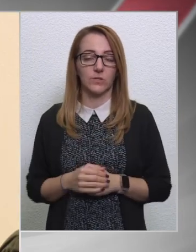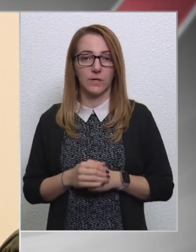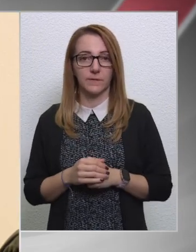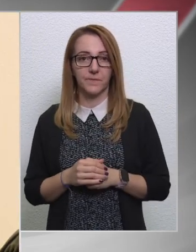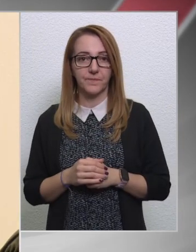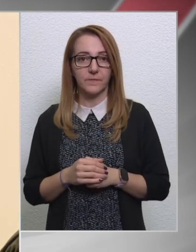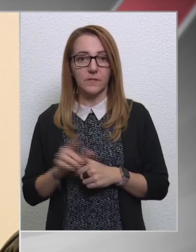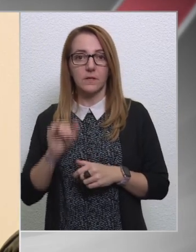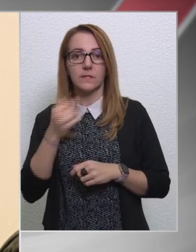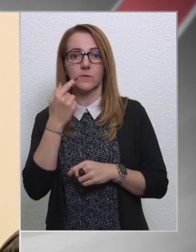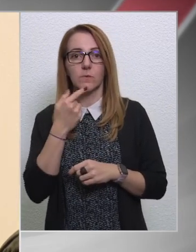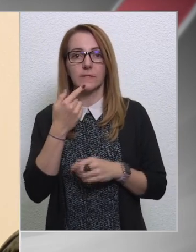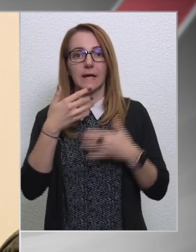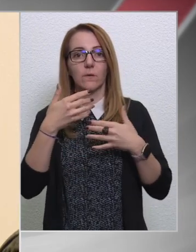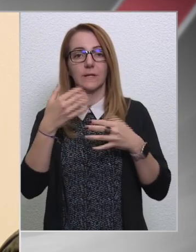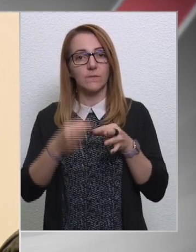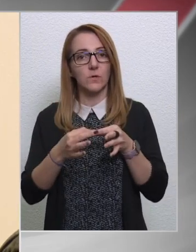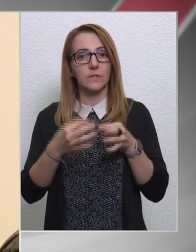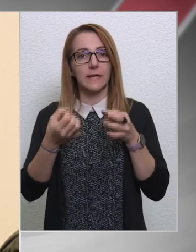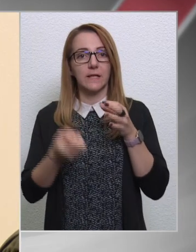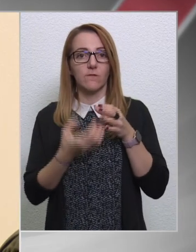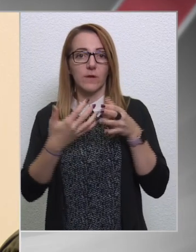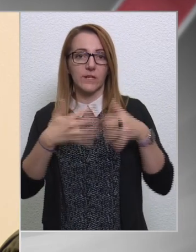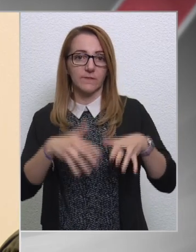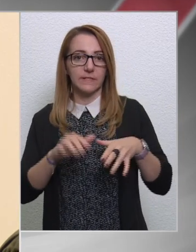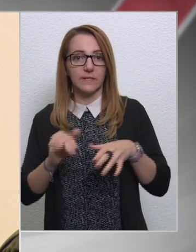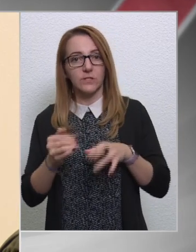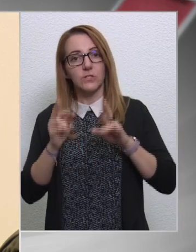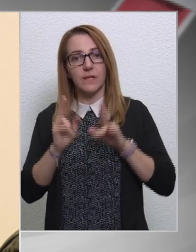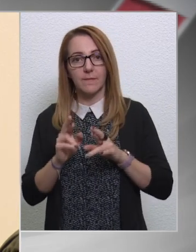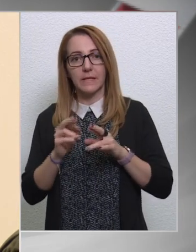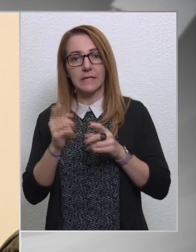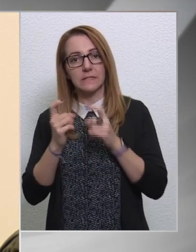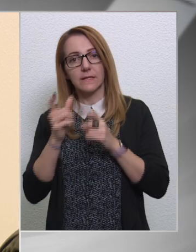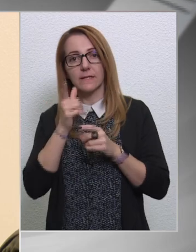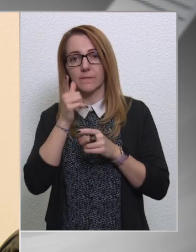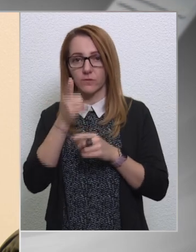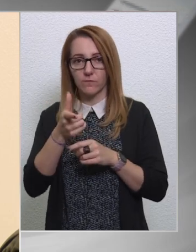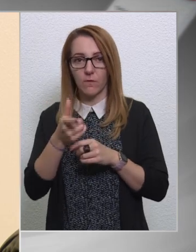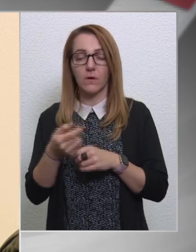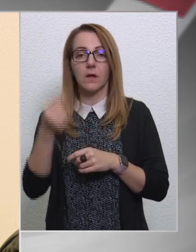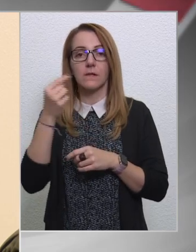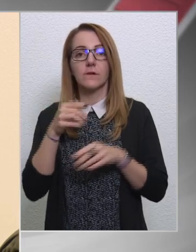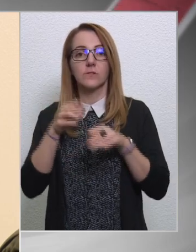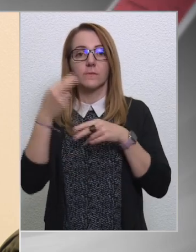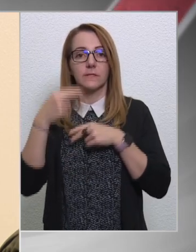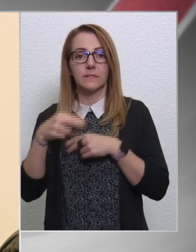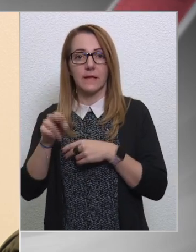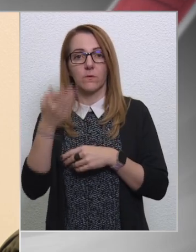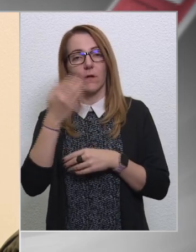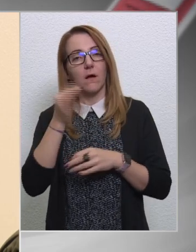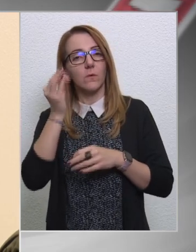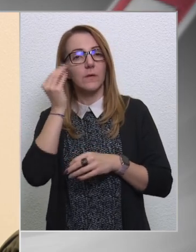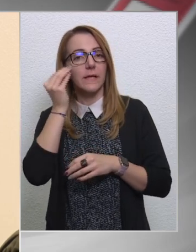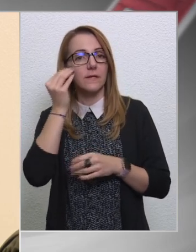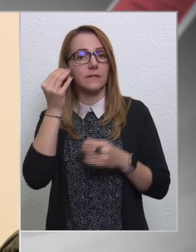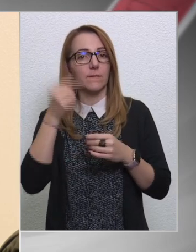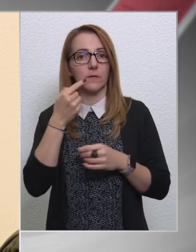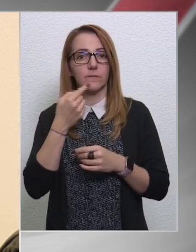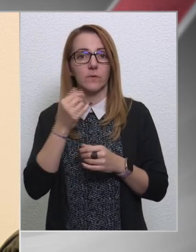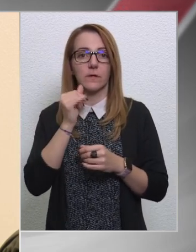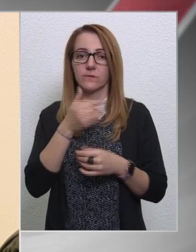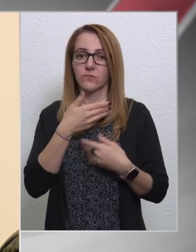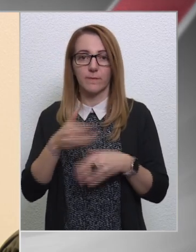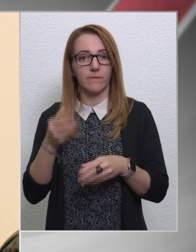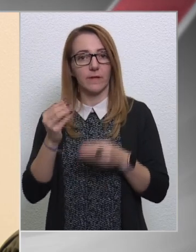azt is mondták, hogy nem történt forrásvesztés, és nem is fog a reményeik szerint. Navracis miniszter úr, ha jól értem ezt mondta, mondta, hogy nincs is